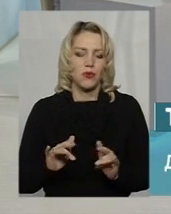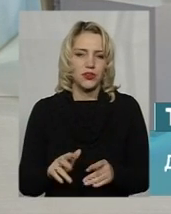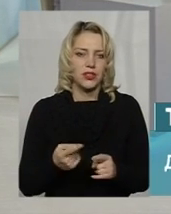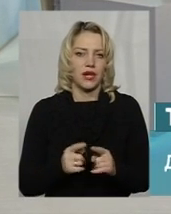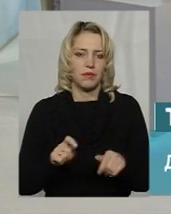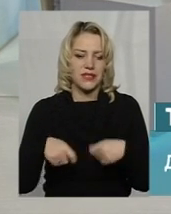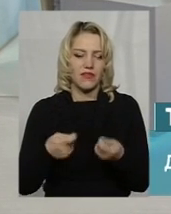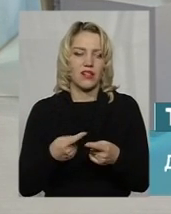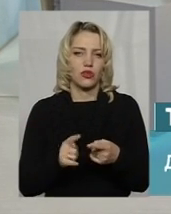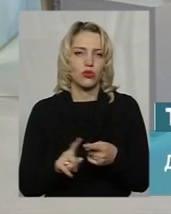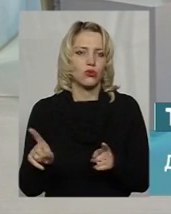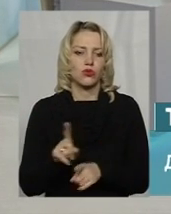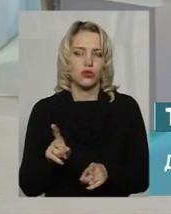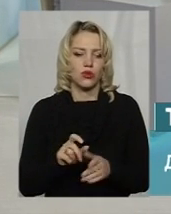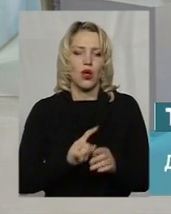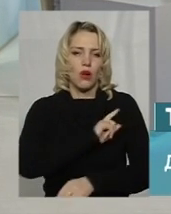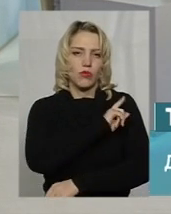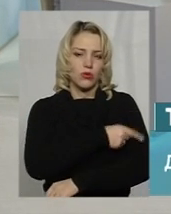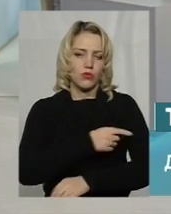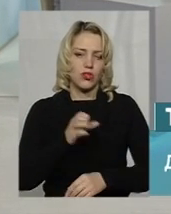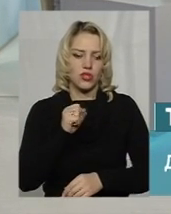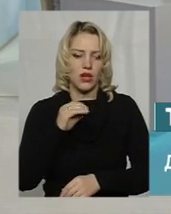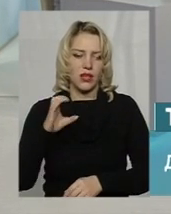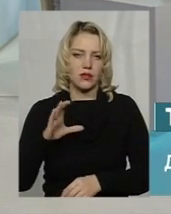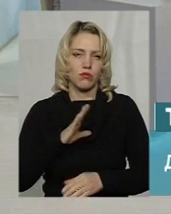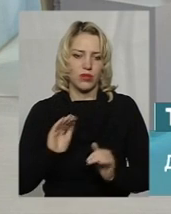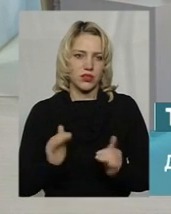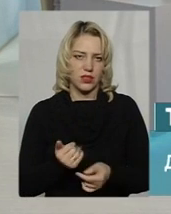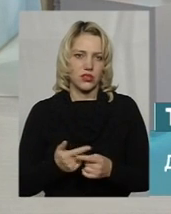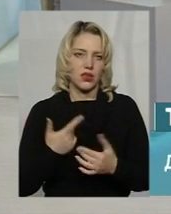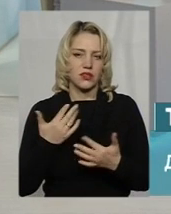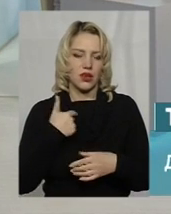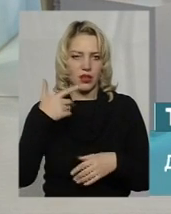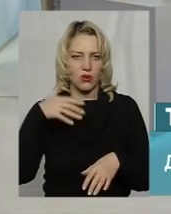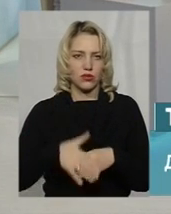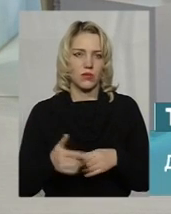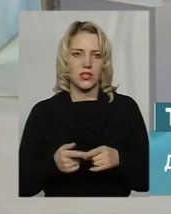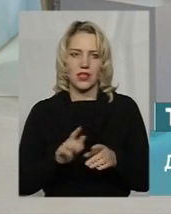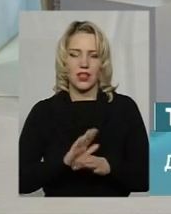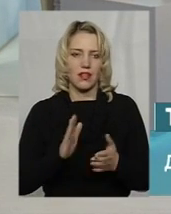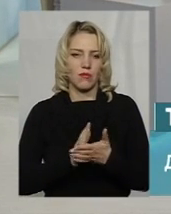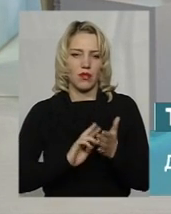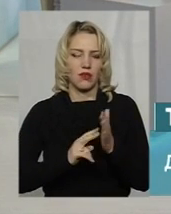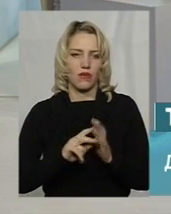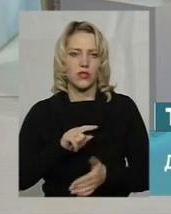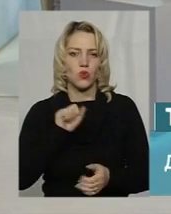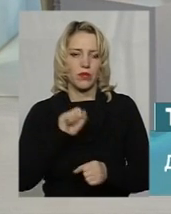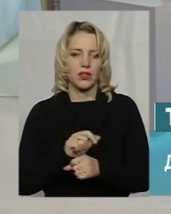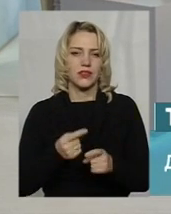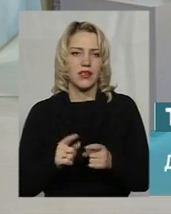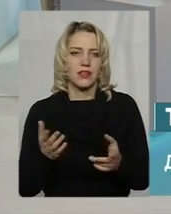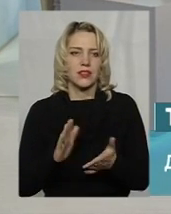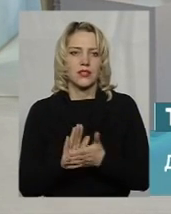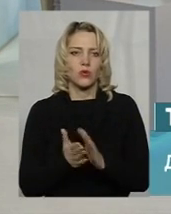того, що потужність атомного блоку була знижена. Наскільки я розумію, це не є планова зупинка, це сталася якась